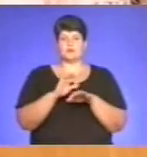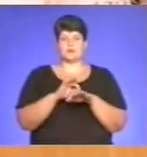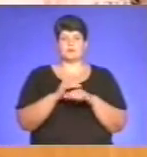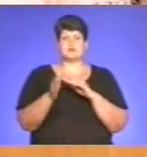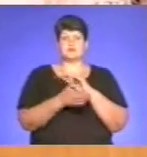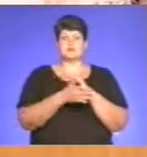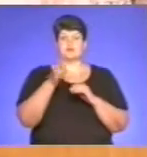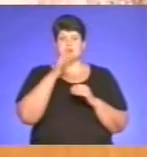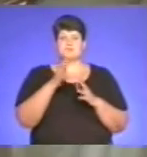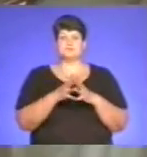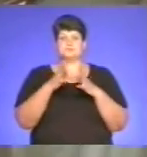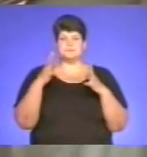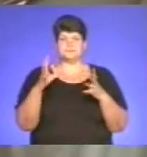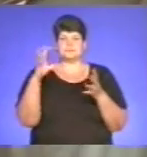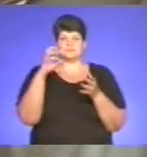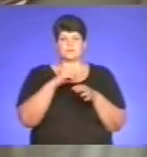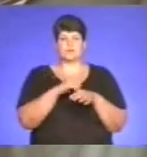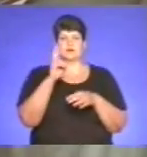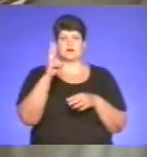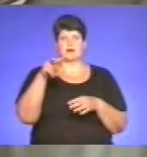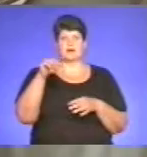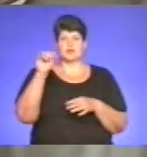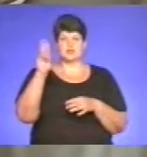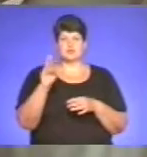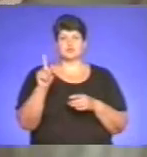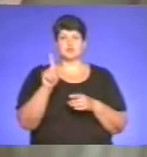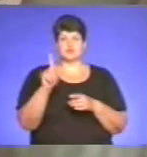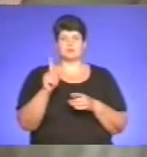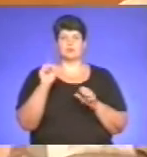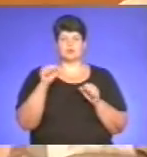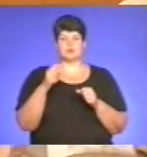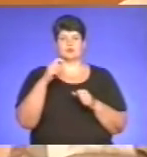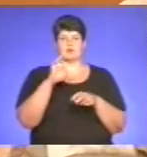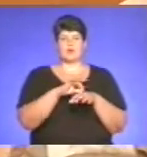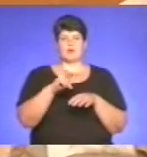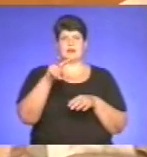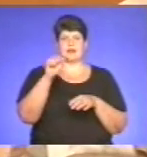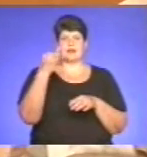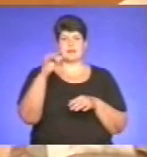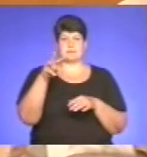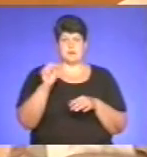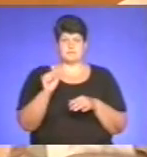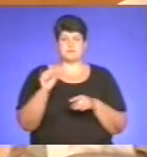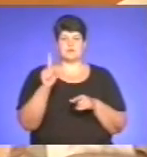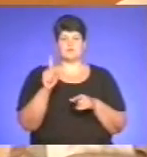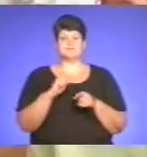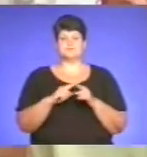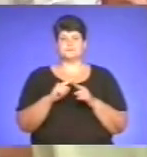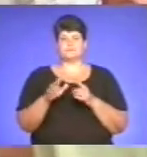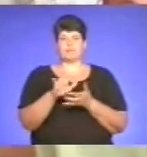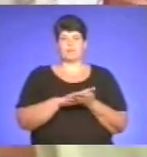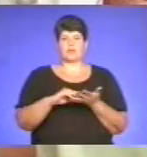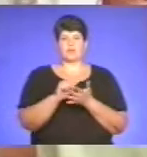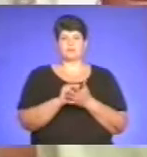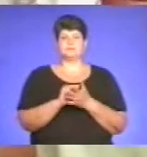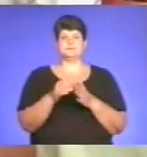побільшало випадків укусів кліщів, що спричиняє хворобу лайма. Тому комах знешкоджують особливо у місцях відпочинку дітей. У сезон